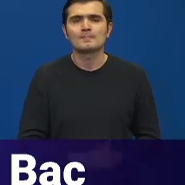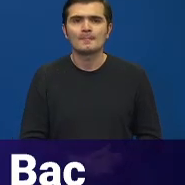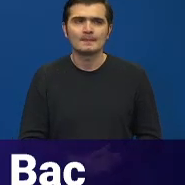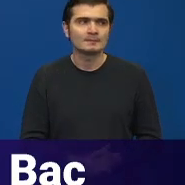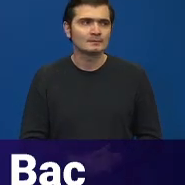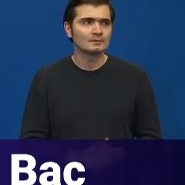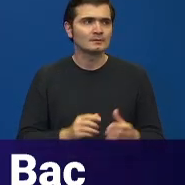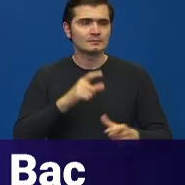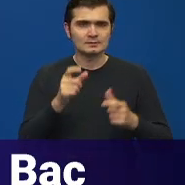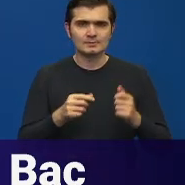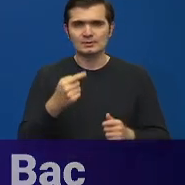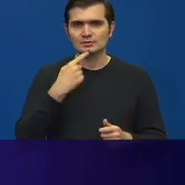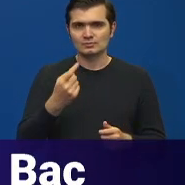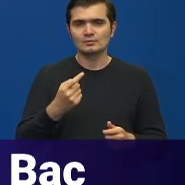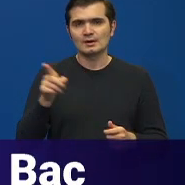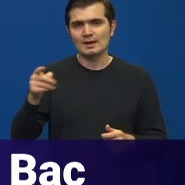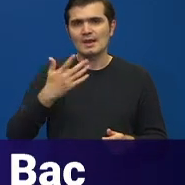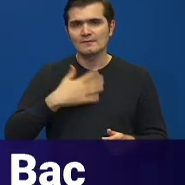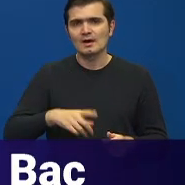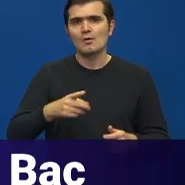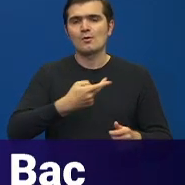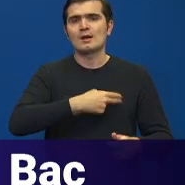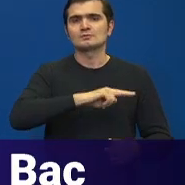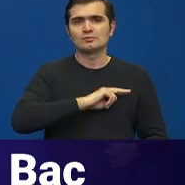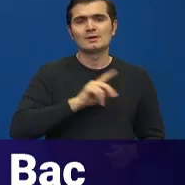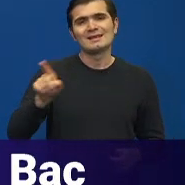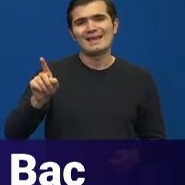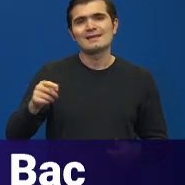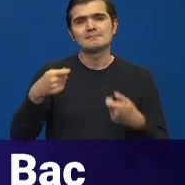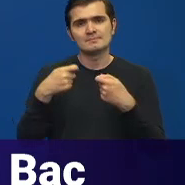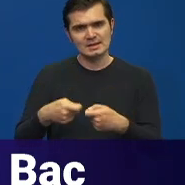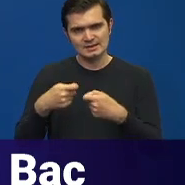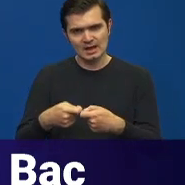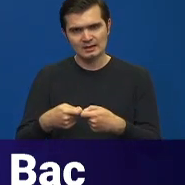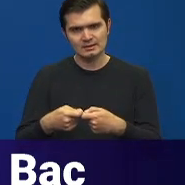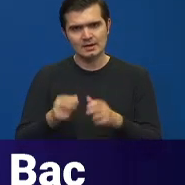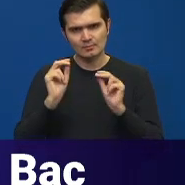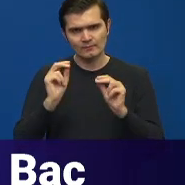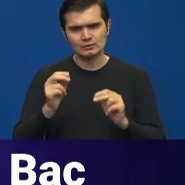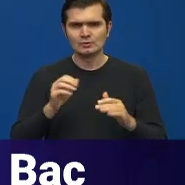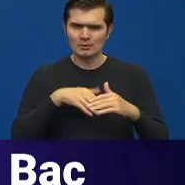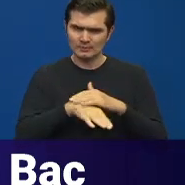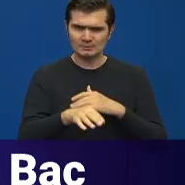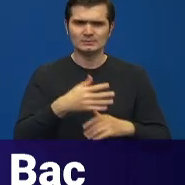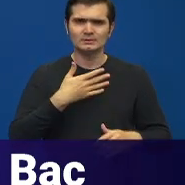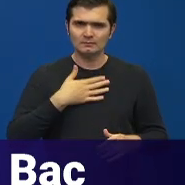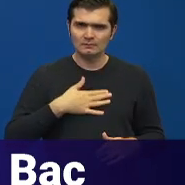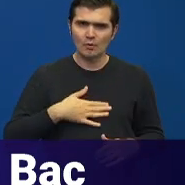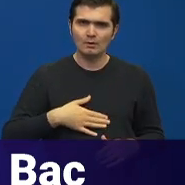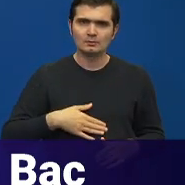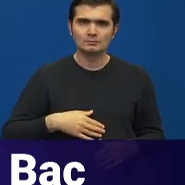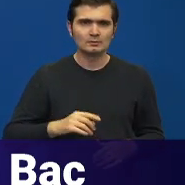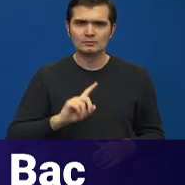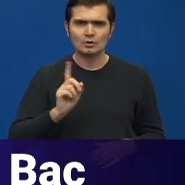Apropo de angajamentul pe care îl doreau, în același minut își doreau și au transmis foarte ferm această dorință, de a nu